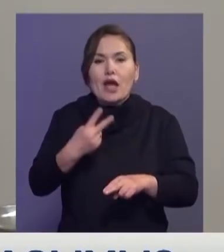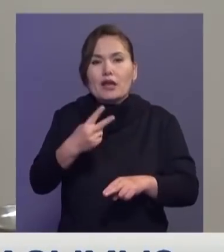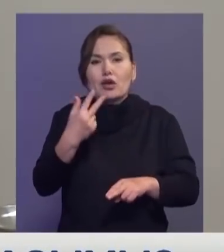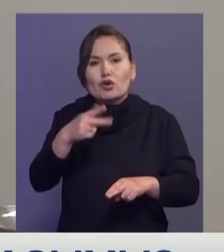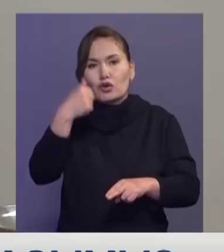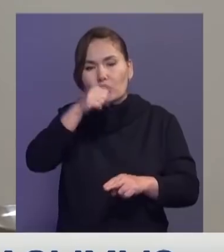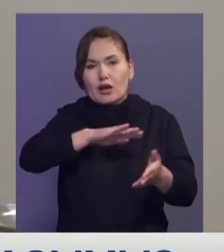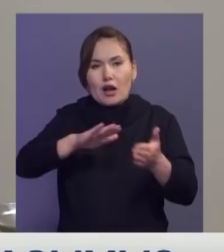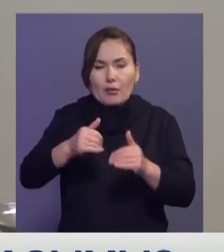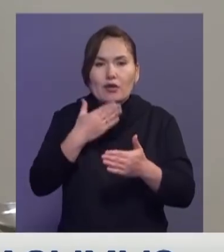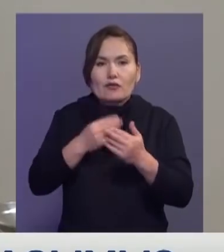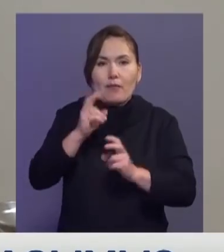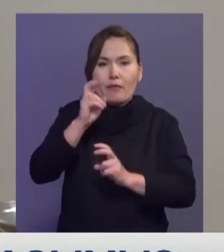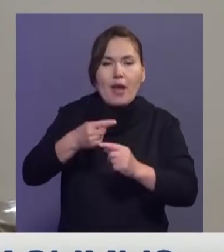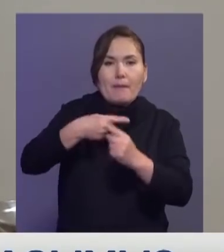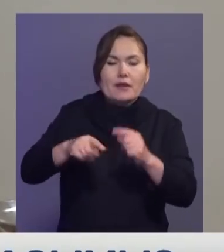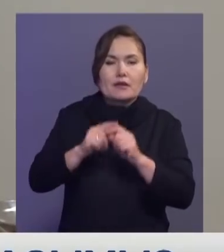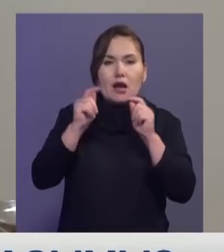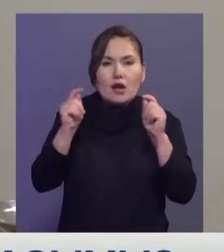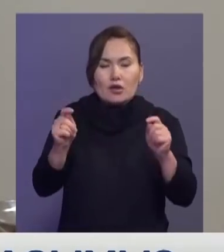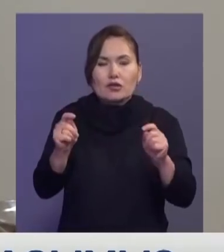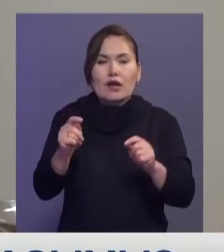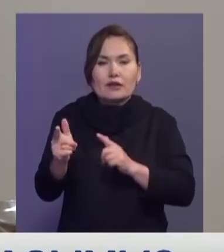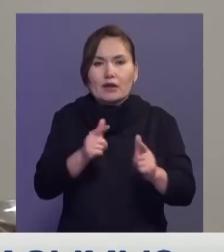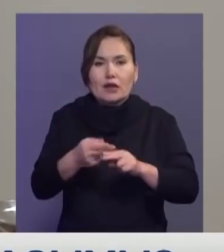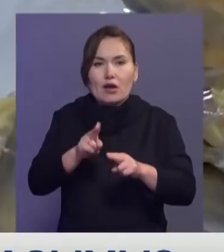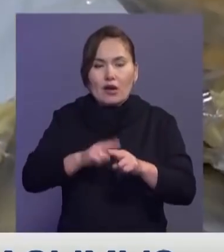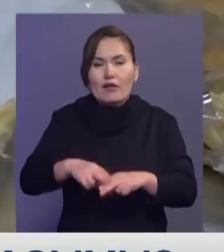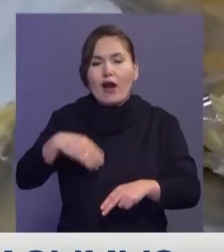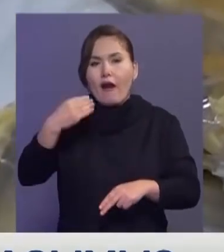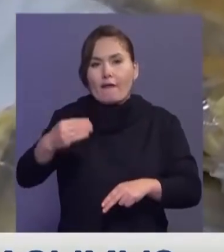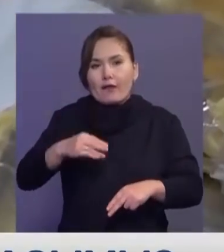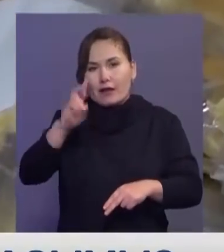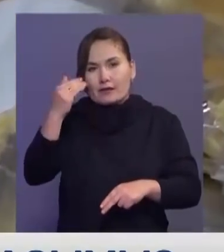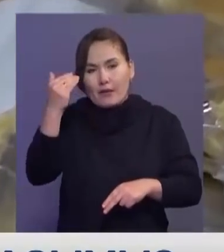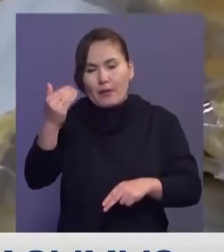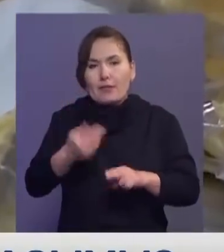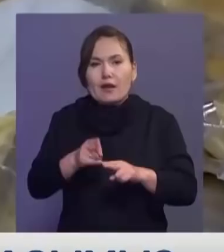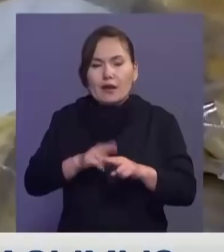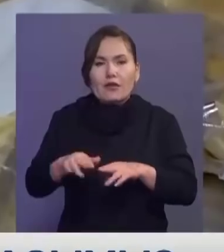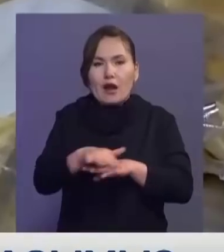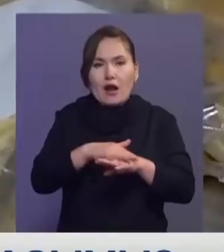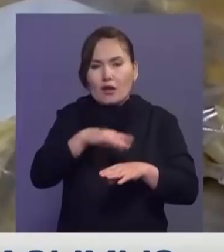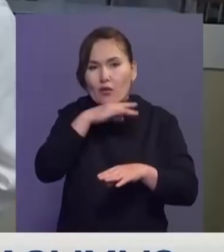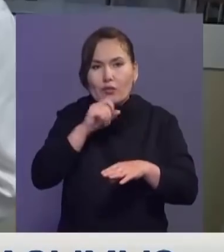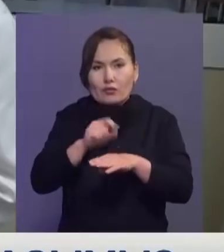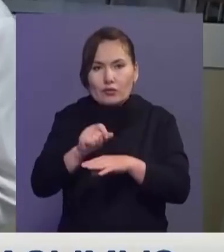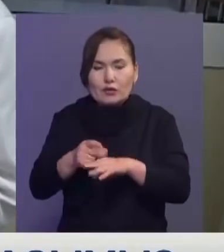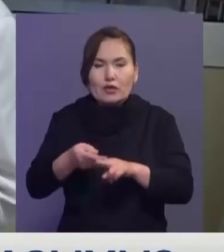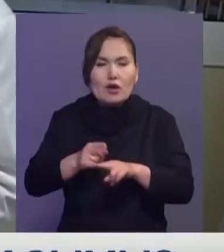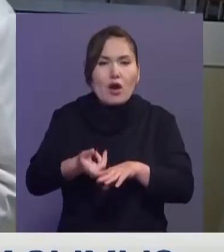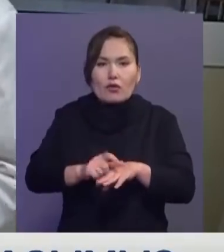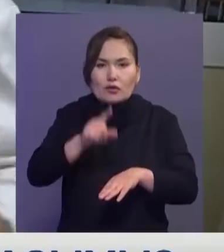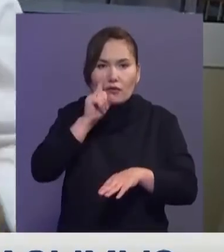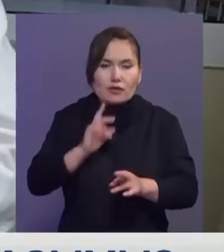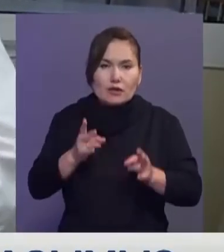өндірісті бастауға дайын болдық. Үрмшіктің құрамын француздардың талғамына сай өзгерттік. Жұмсартып тұзында азайттық. Бұл